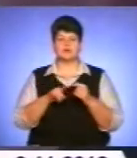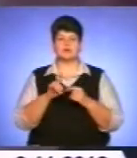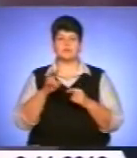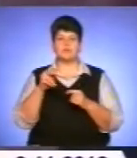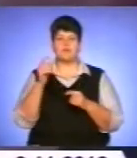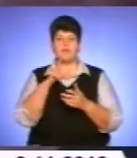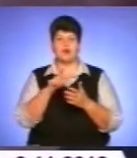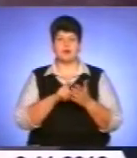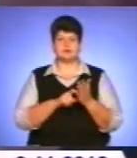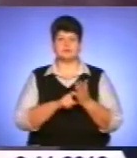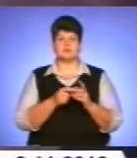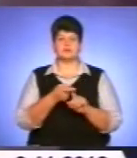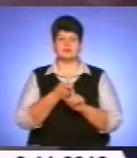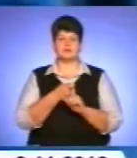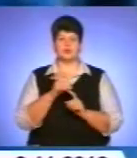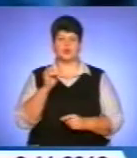присвячені ювілеям.